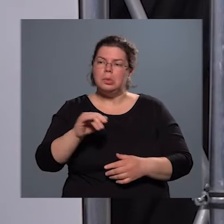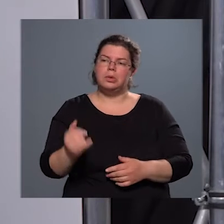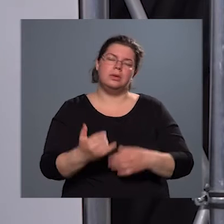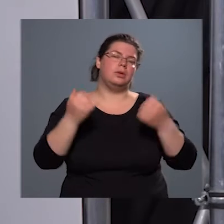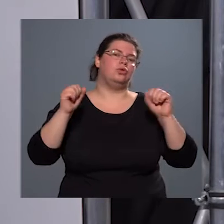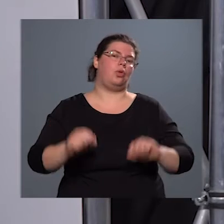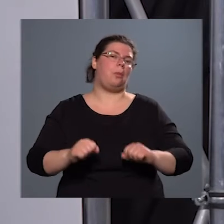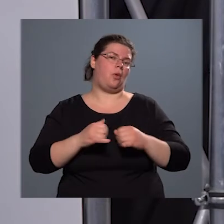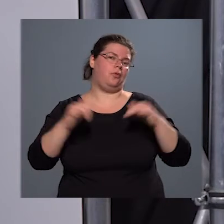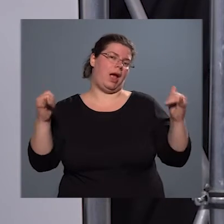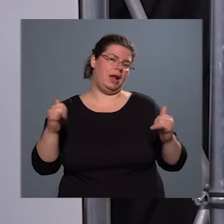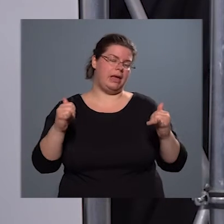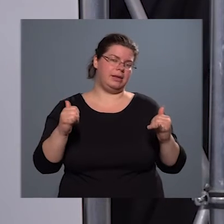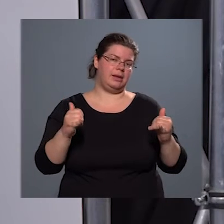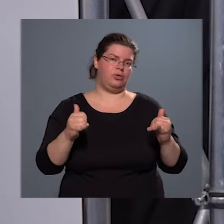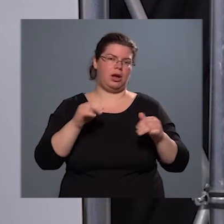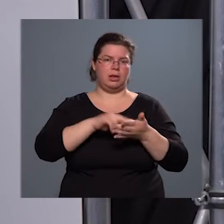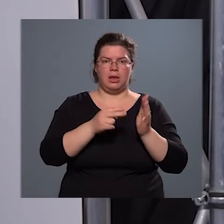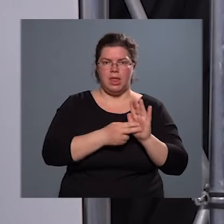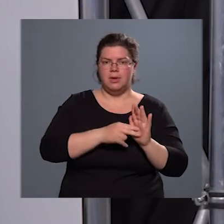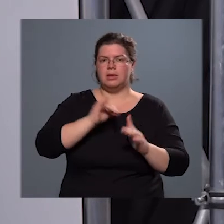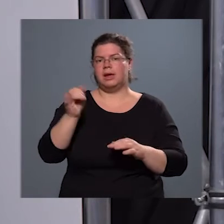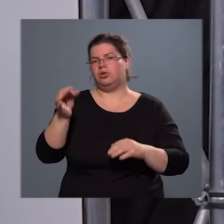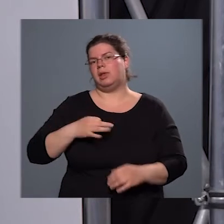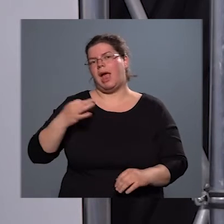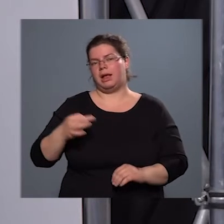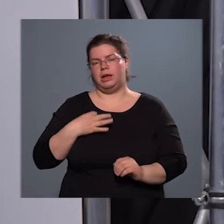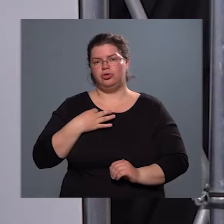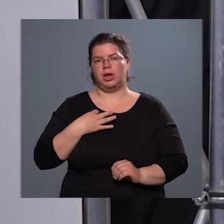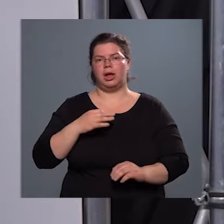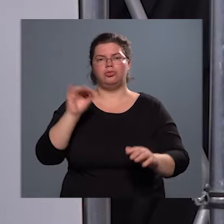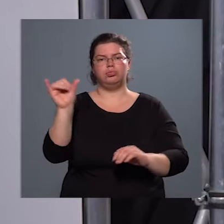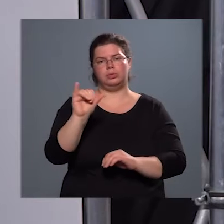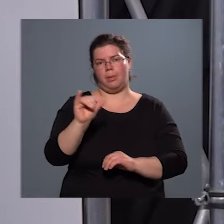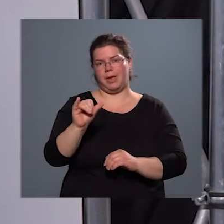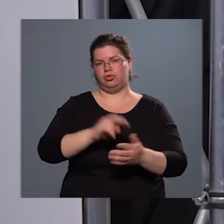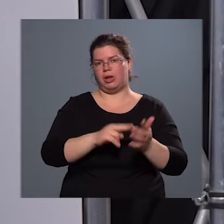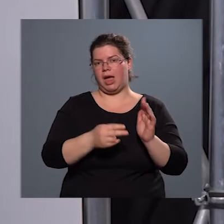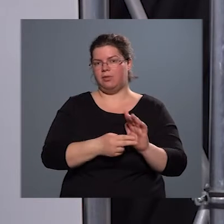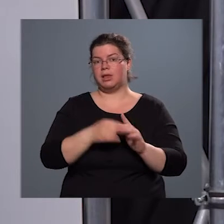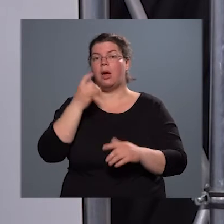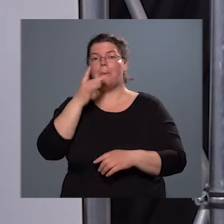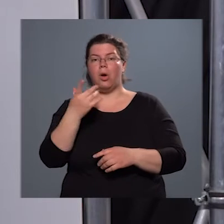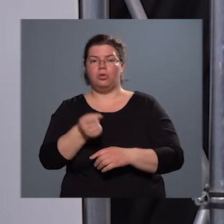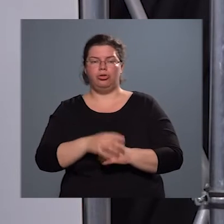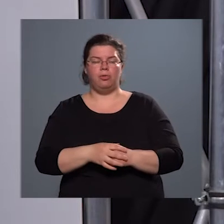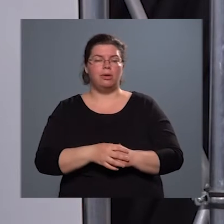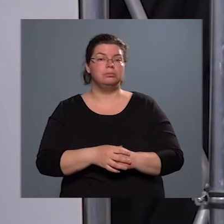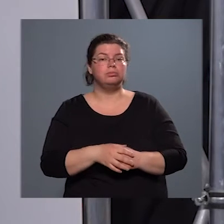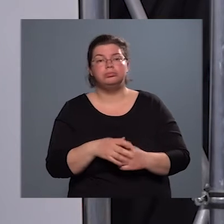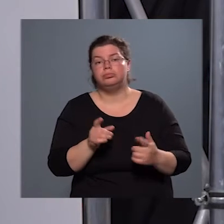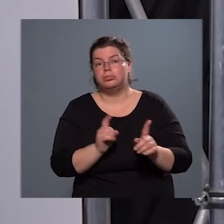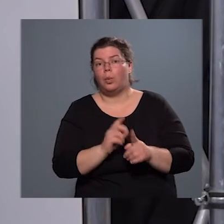fejlesztéseket tervezünk, illetve az egészséges Budapest tervez a Bajcsival. Úgyhogy